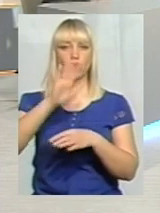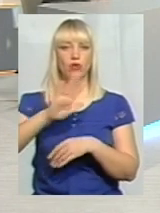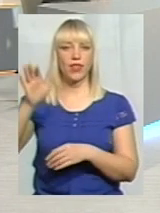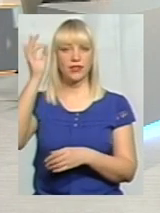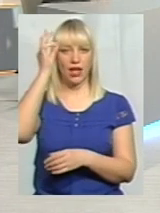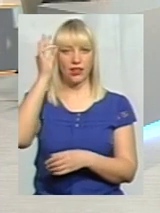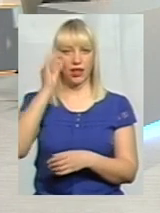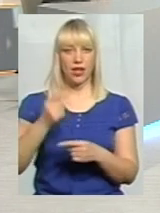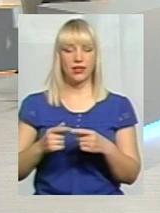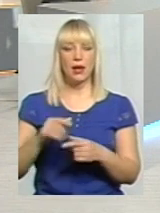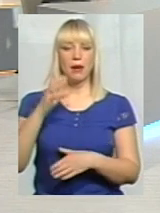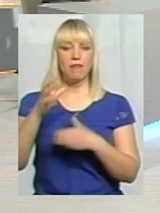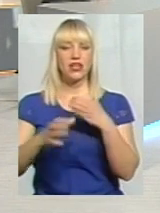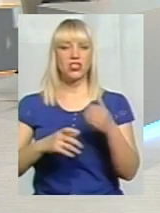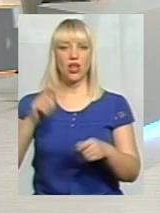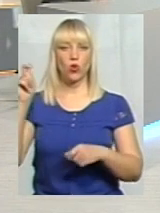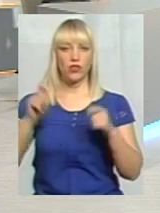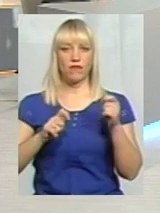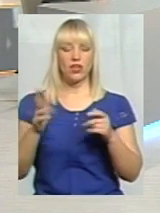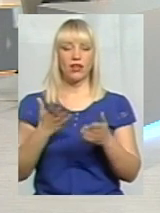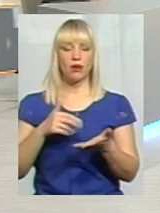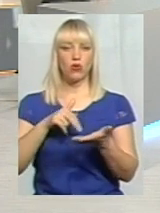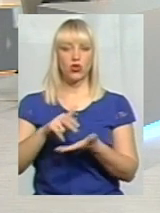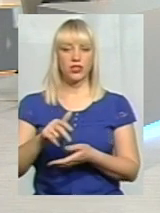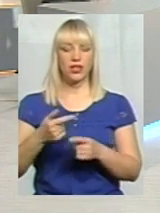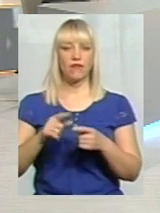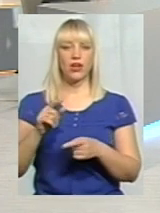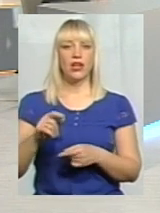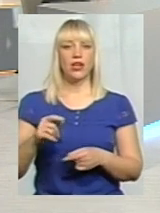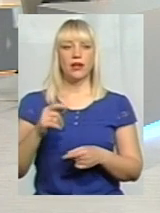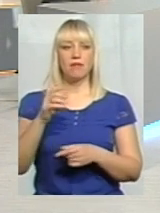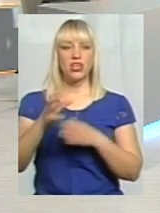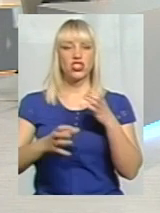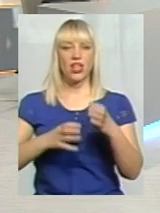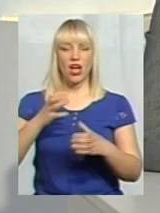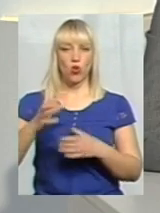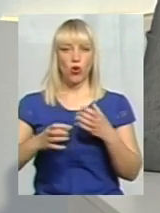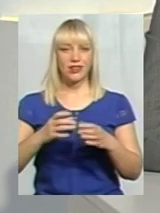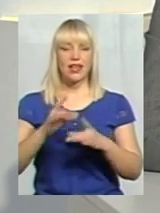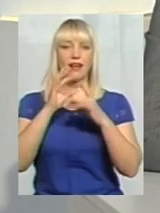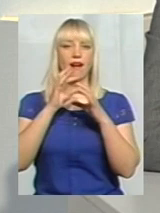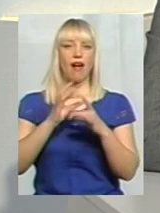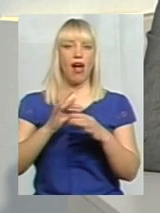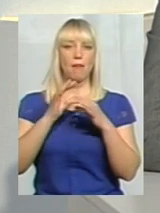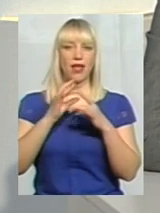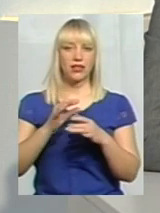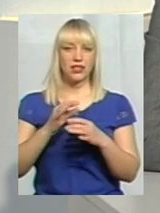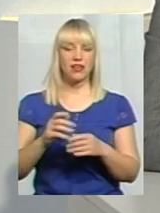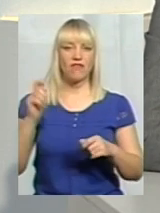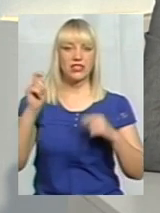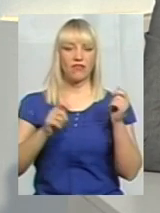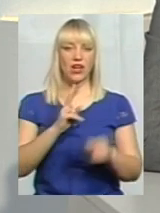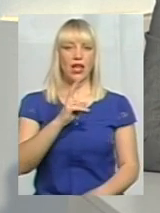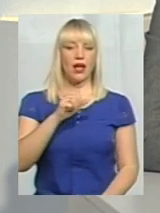міжнародний фестиваль, які пройшли в стінах Хмельницької обласної філармонії, міжнародний камерний фестиваль, камерфест і